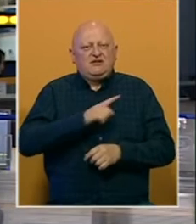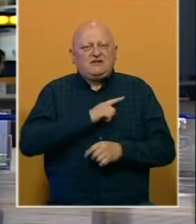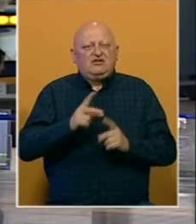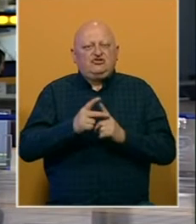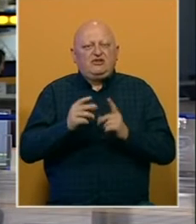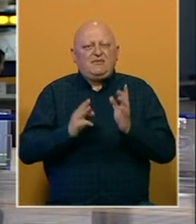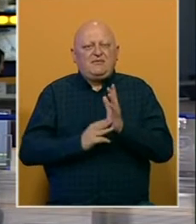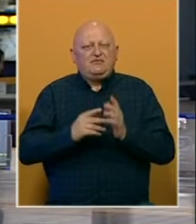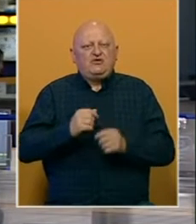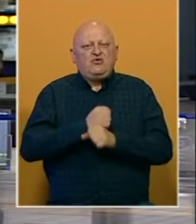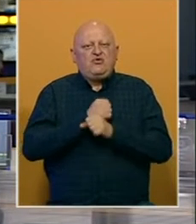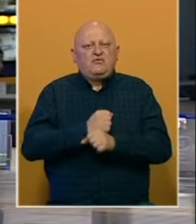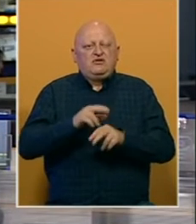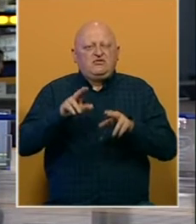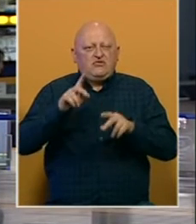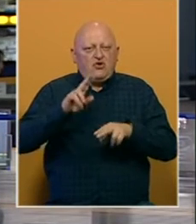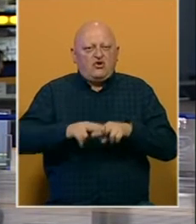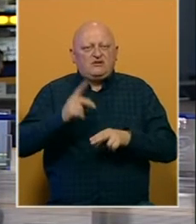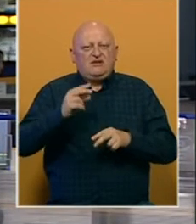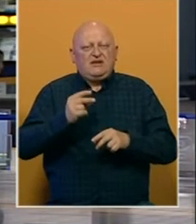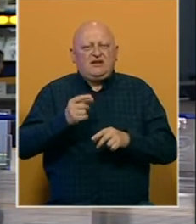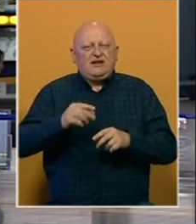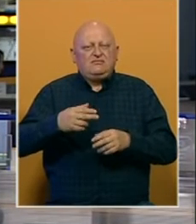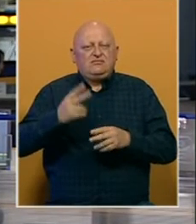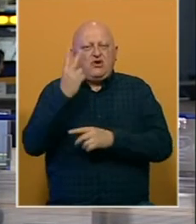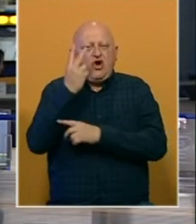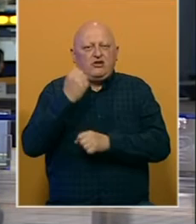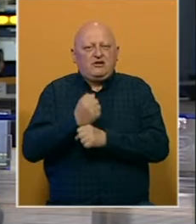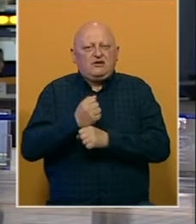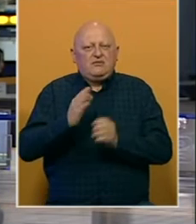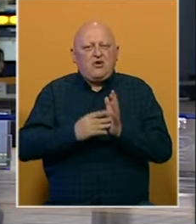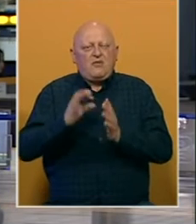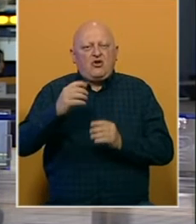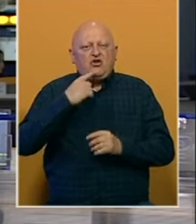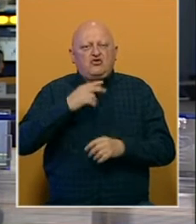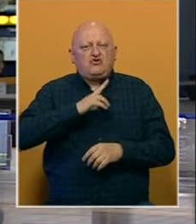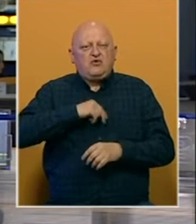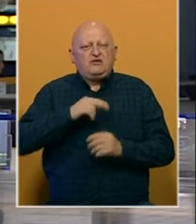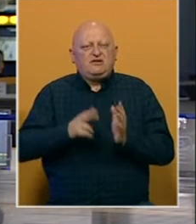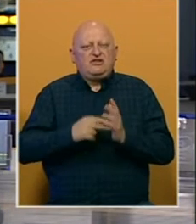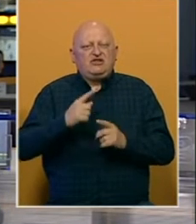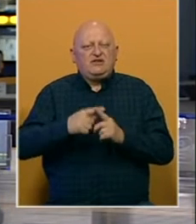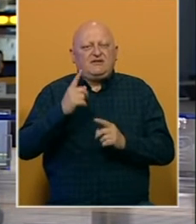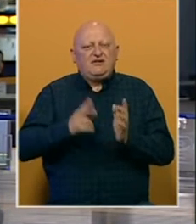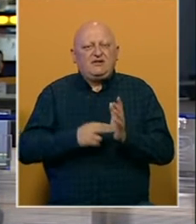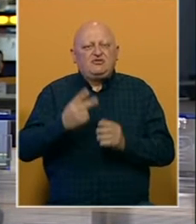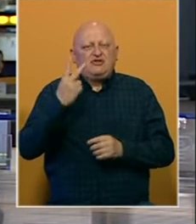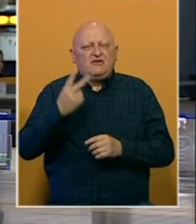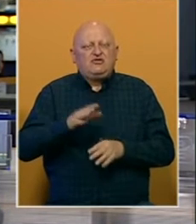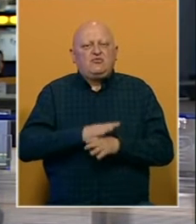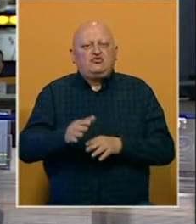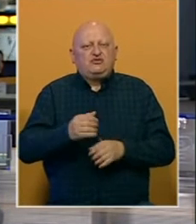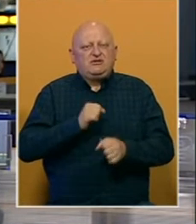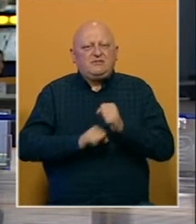nastradalog Dženana Memića. U pritvoru ostaje i recepcionar Muamer Ožegović, dok su policajci Neđet Hrvat i Neboj Ševeljović